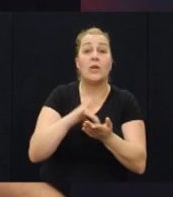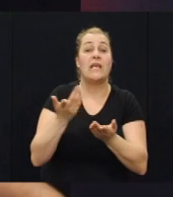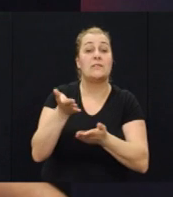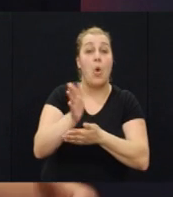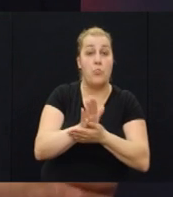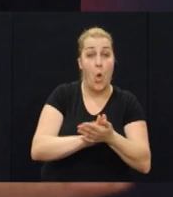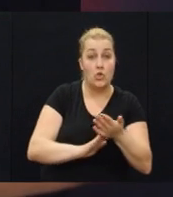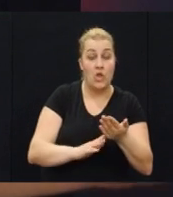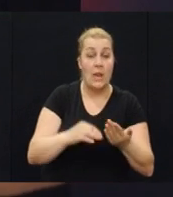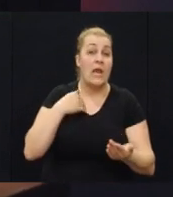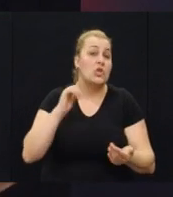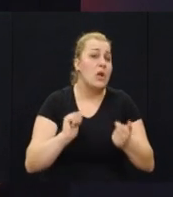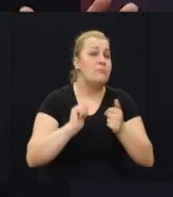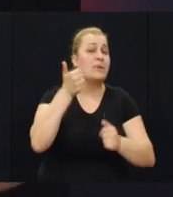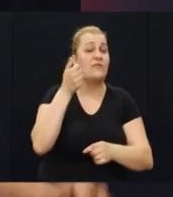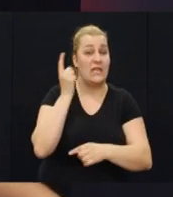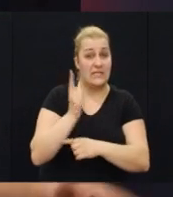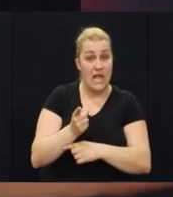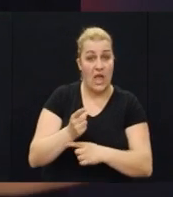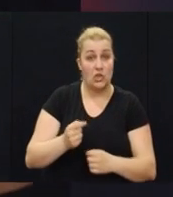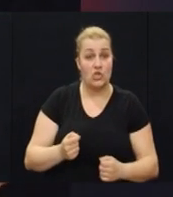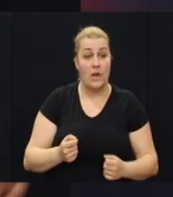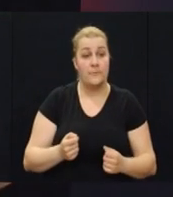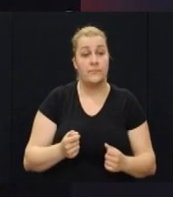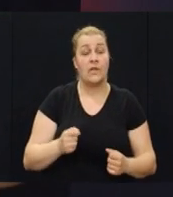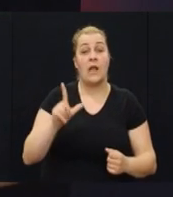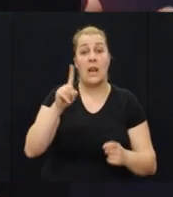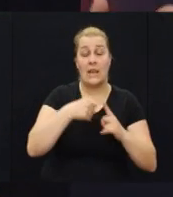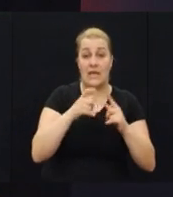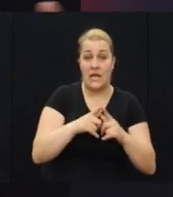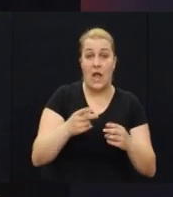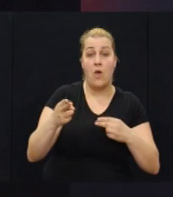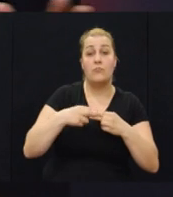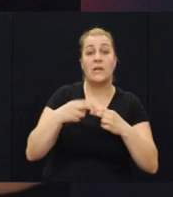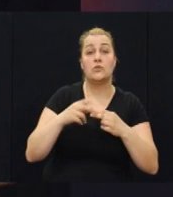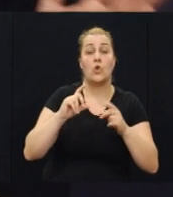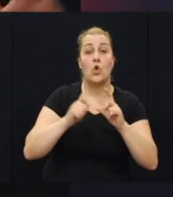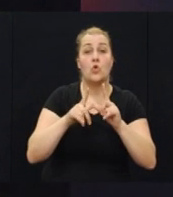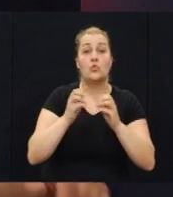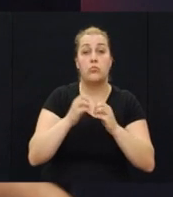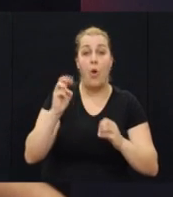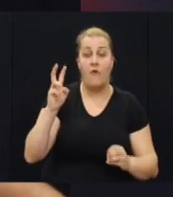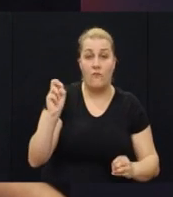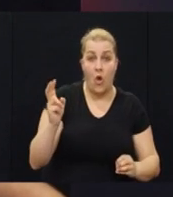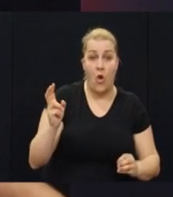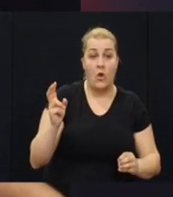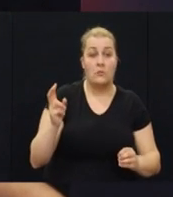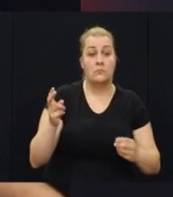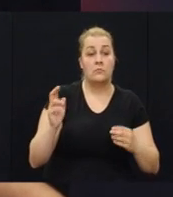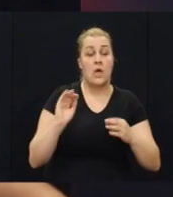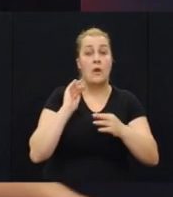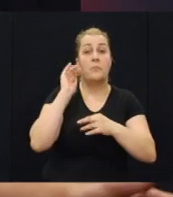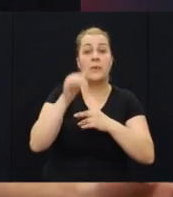počeli naše prve zadaće Lika blizu Ljubova Ljubova priko